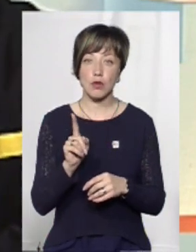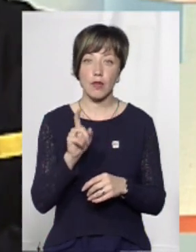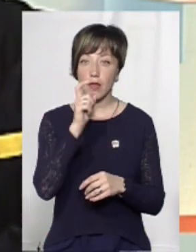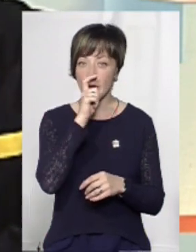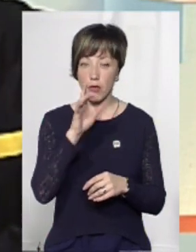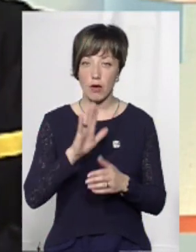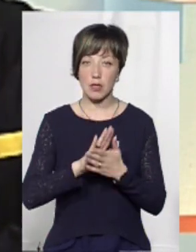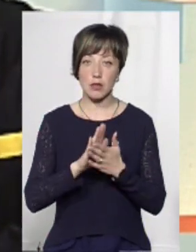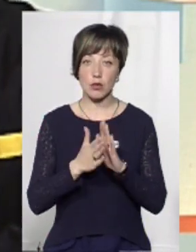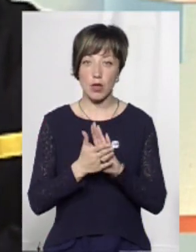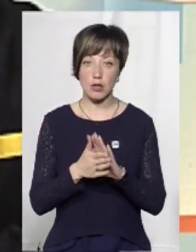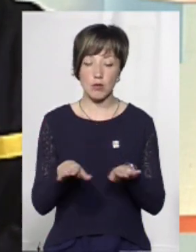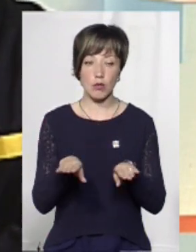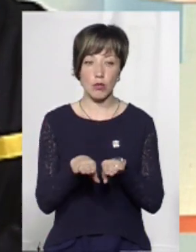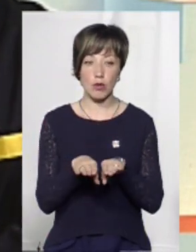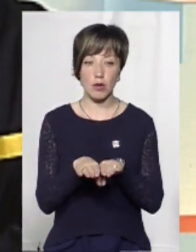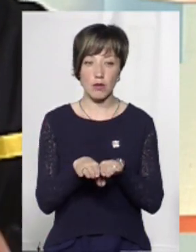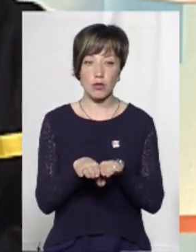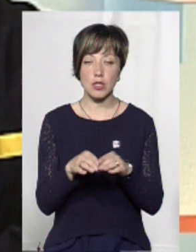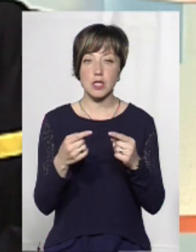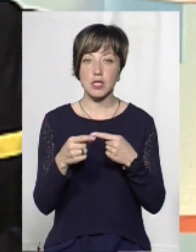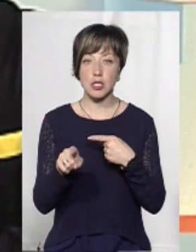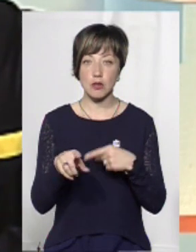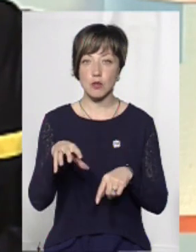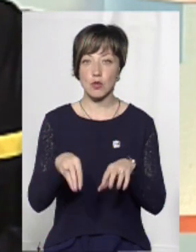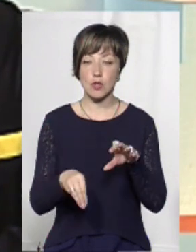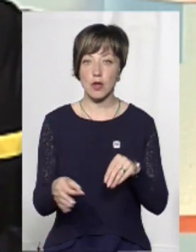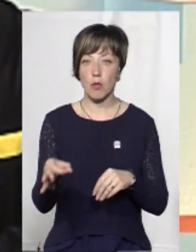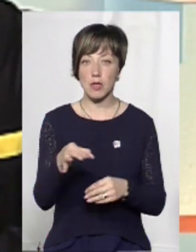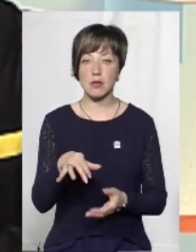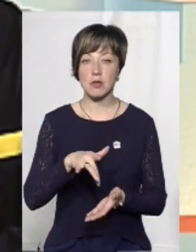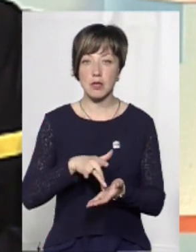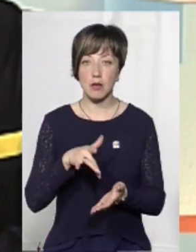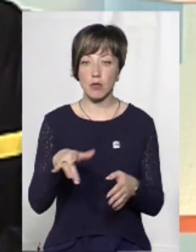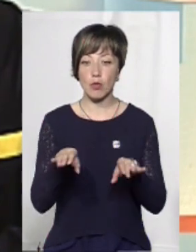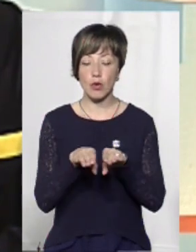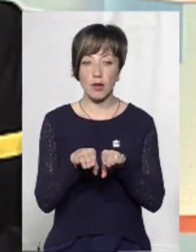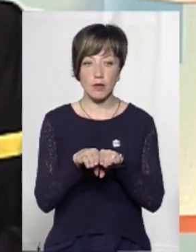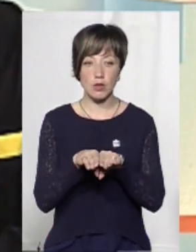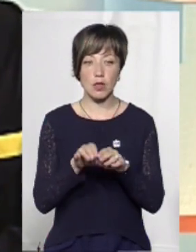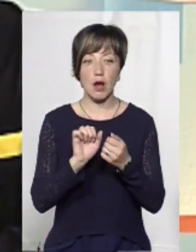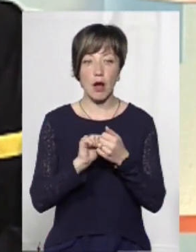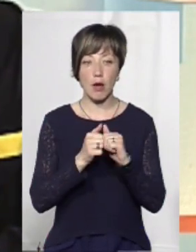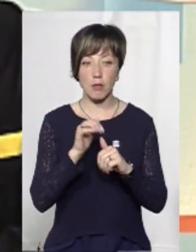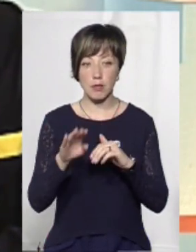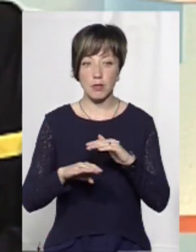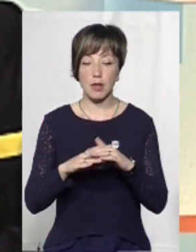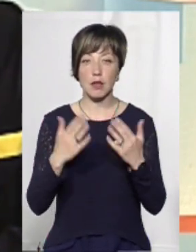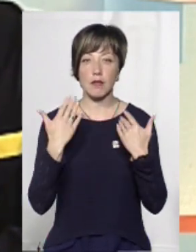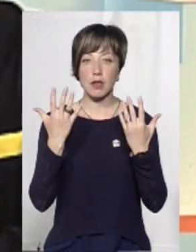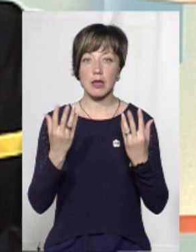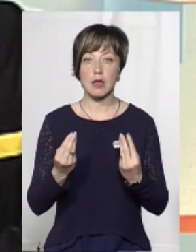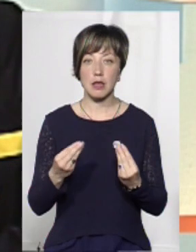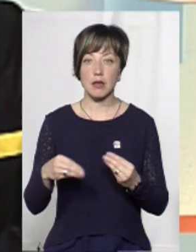непогана ситуація, порівнюючи з іншими сусідніми обласними центрами, порівнюючи навіть з тим самим камінцем, який на вихідні